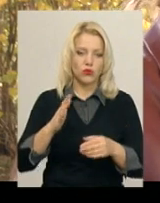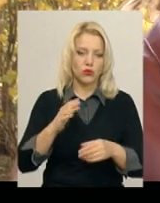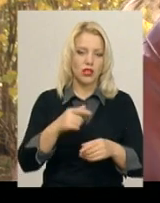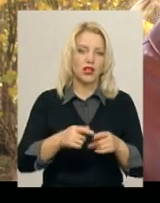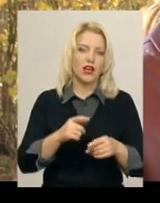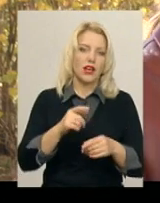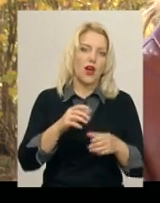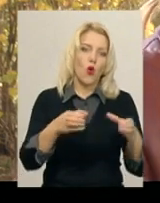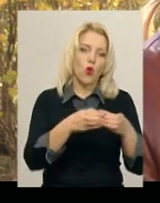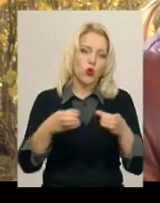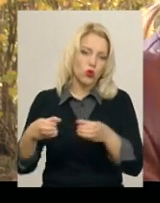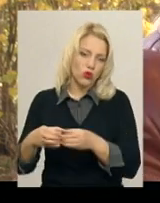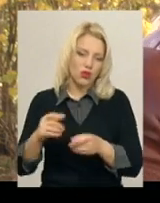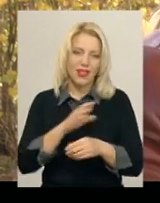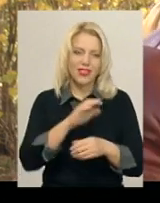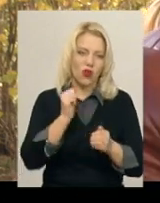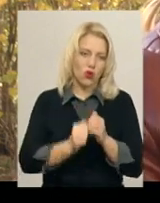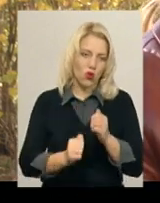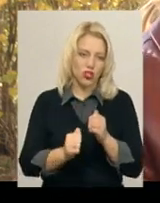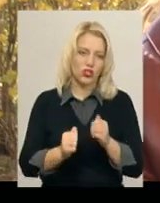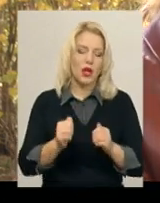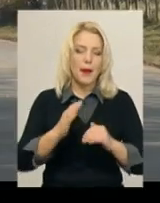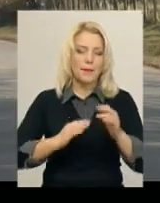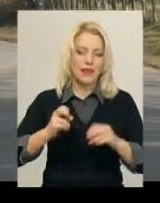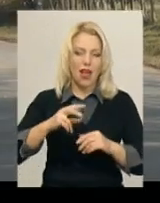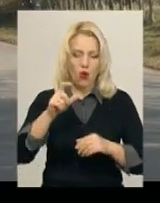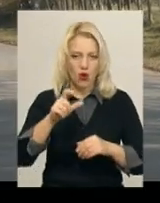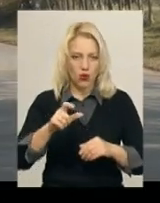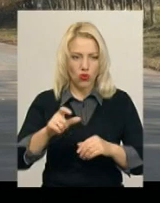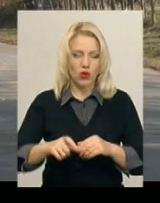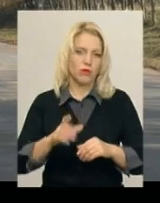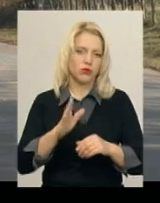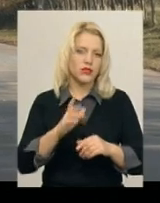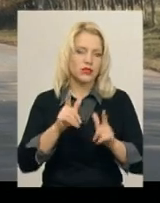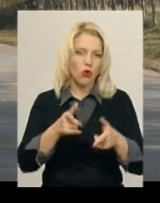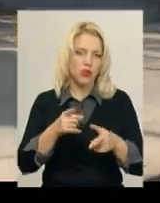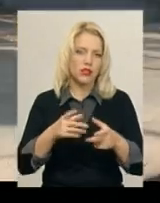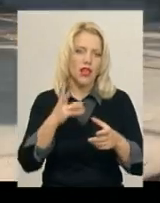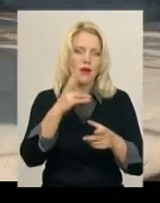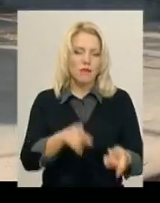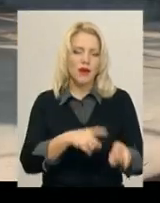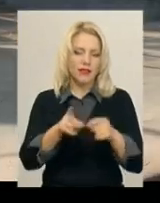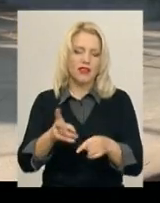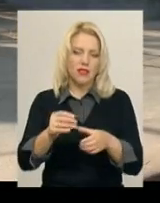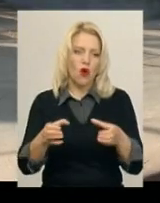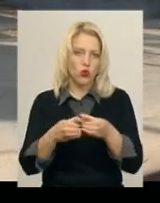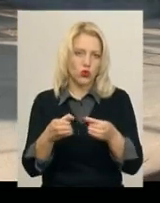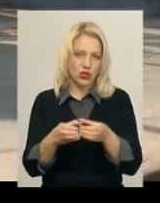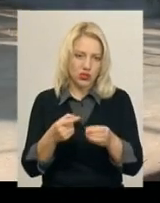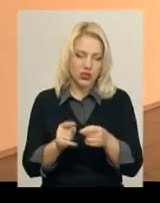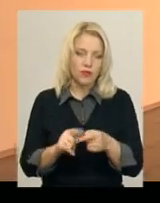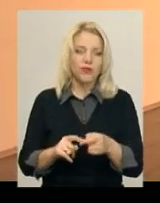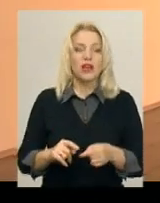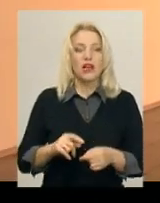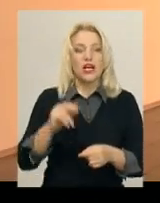педагог буде згоден на пониження цієї кваліфікації. За словами директорки Хмельницької районної школи Ніни Гідзули, ліквідовують